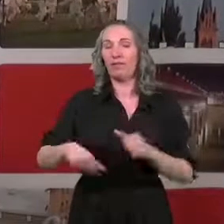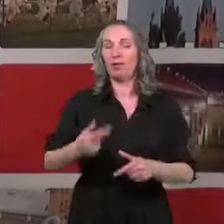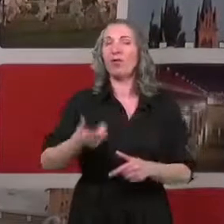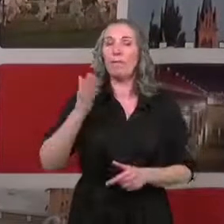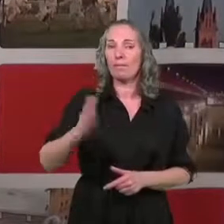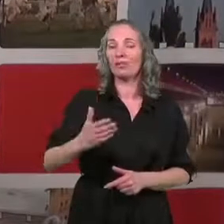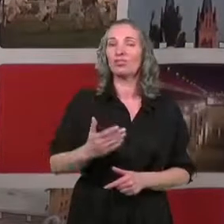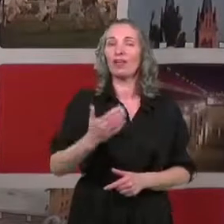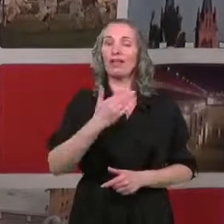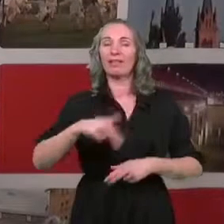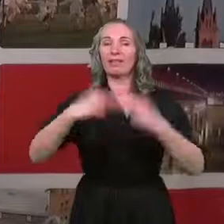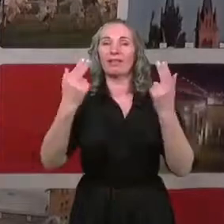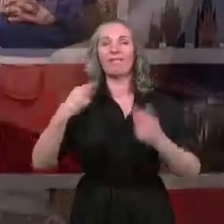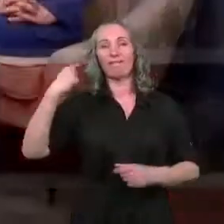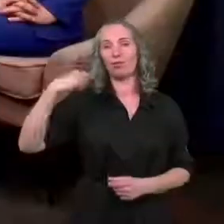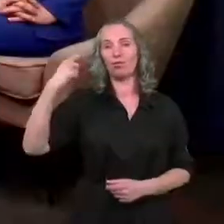odbędą się Dni Włocławka?